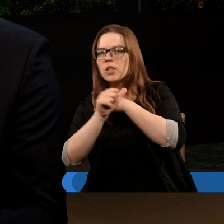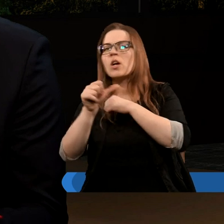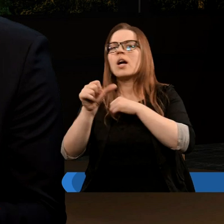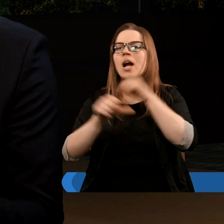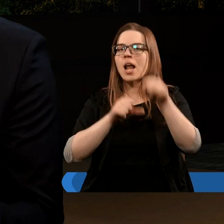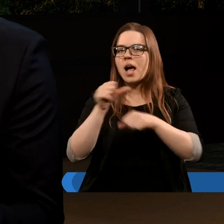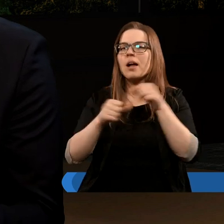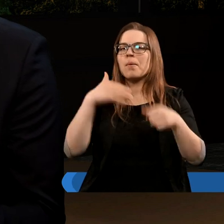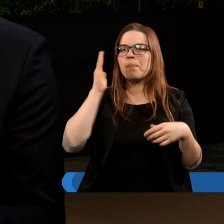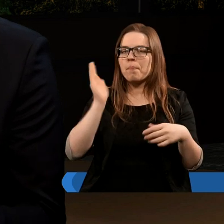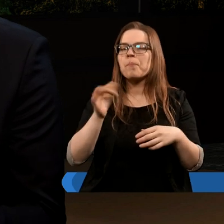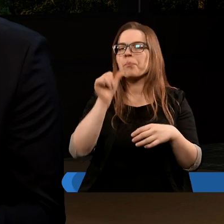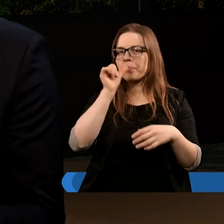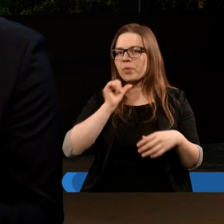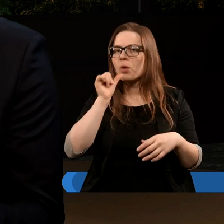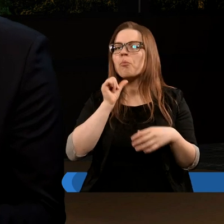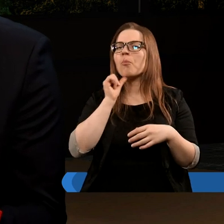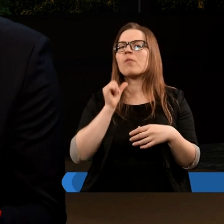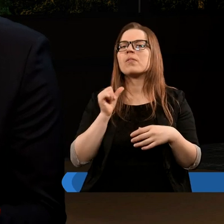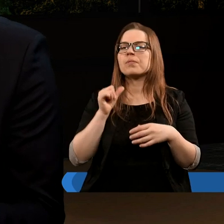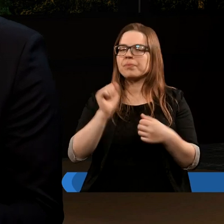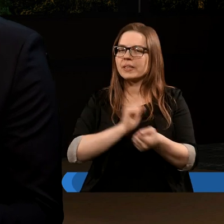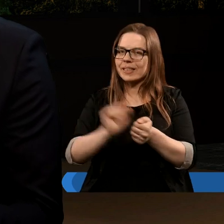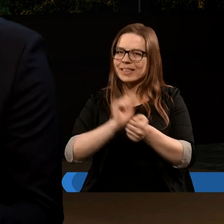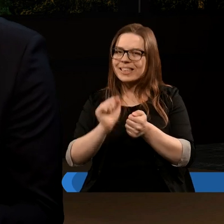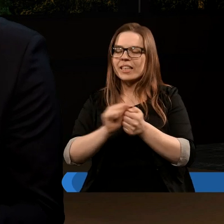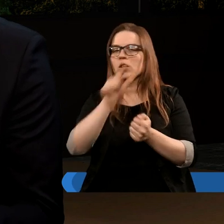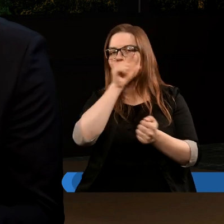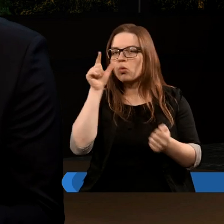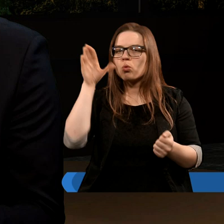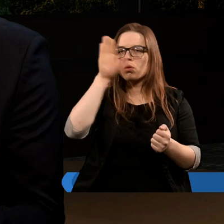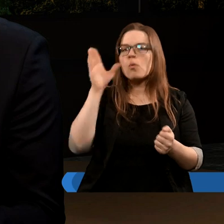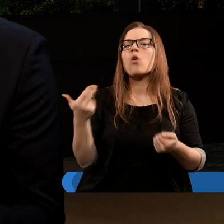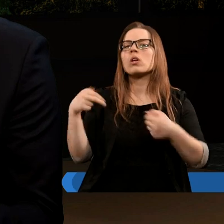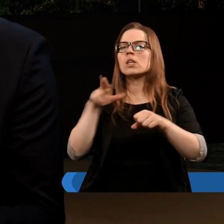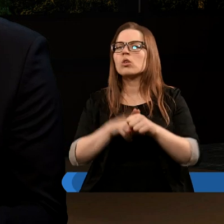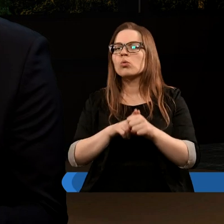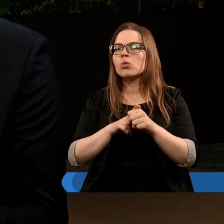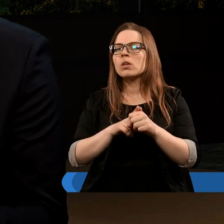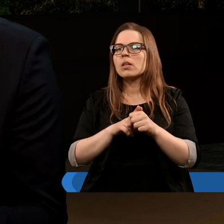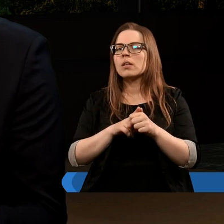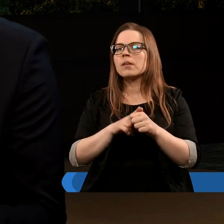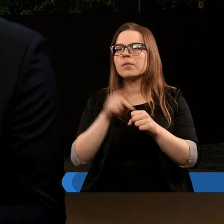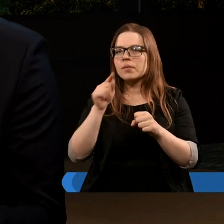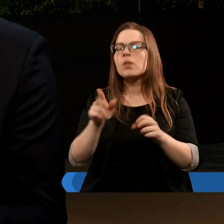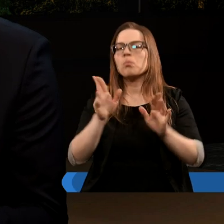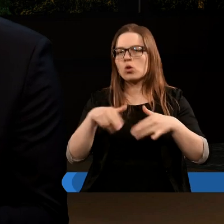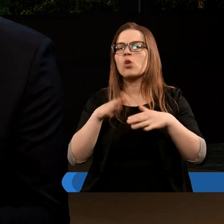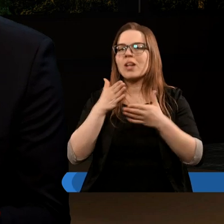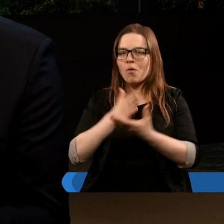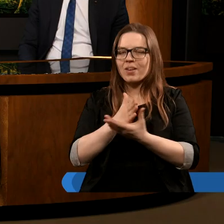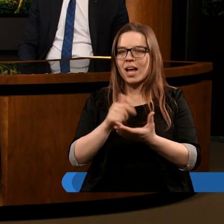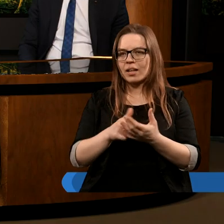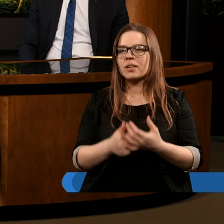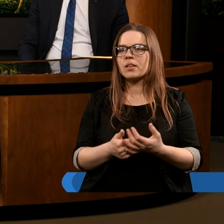lat będzie próbował zniszczyć lud Boży, który gdzieś tam pozostał wierny.